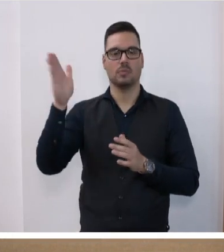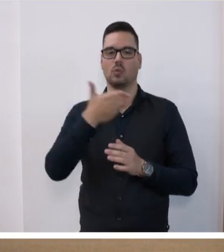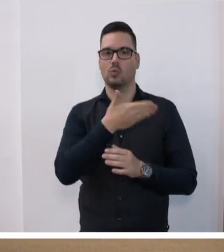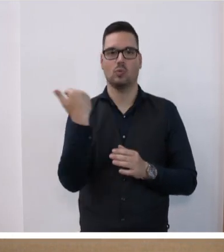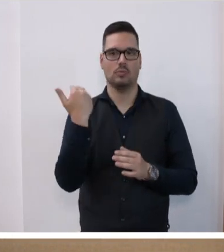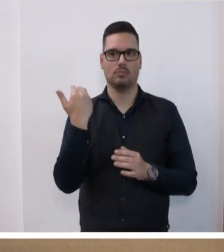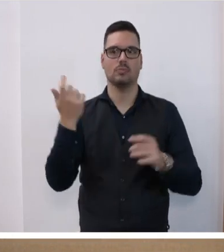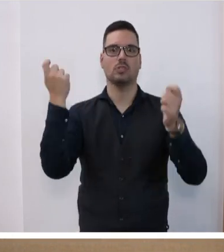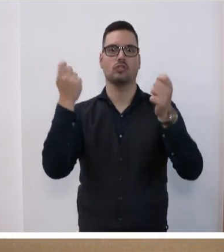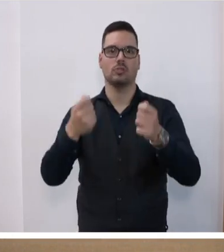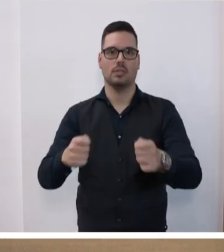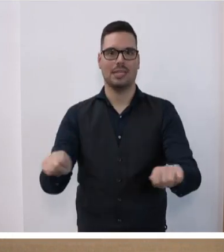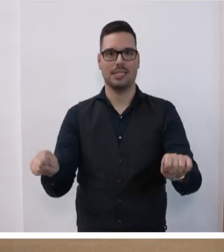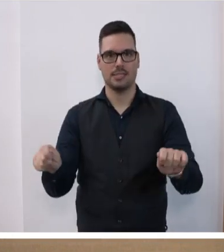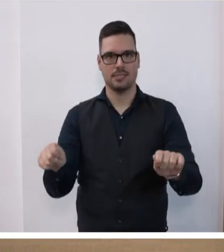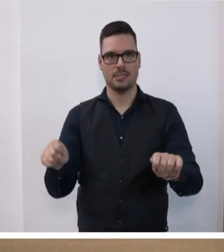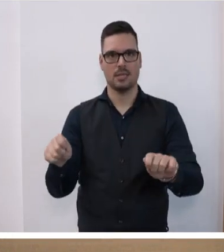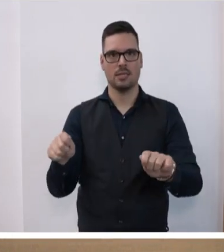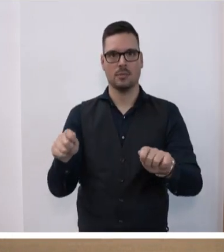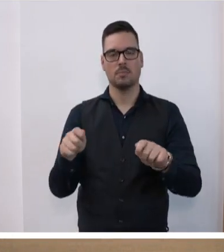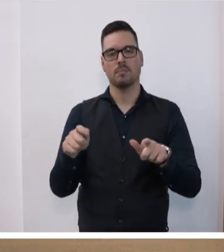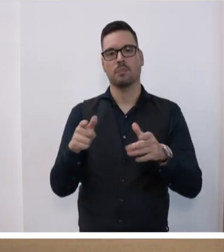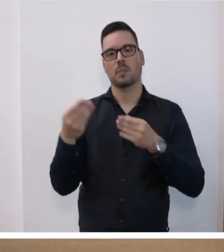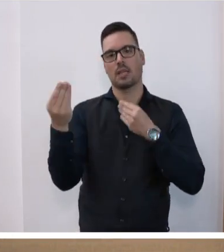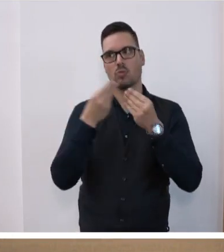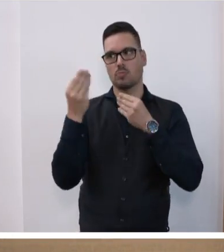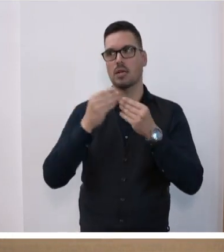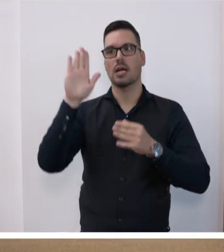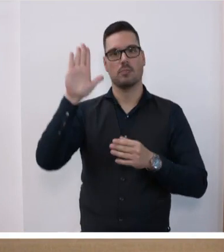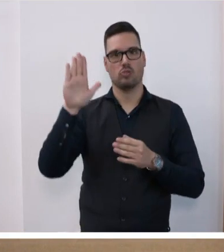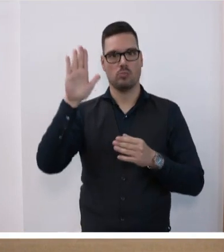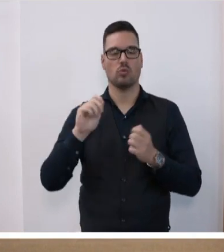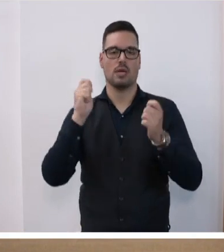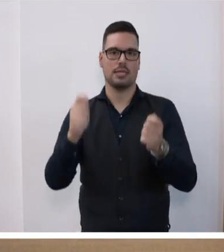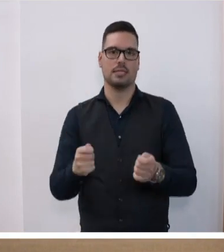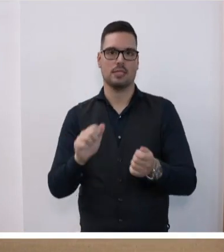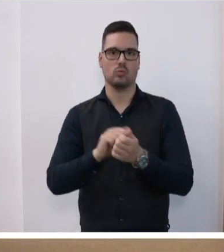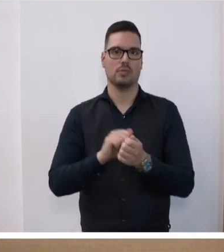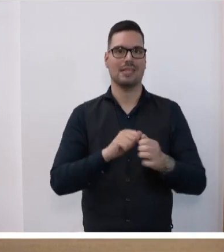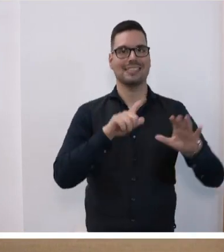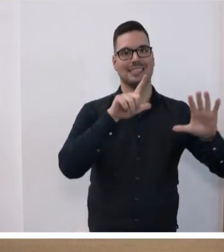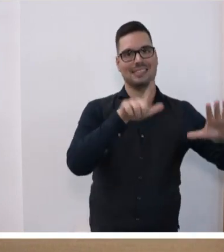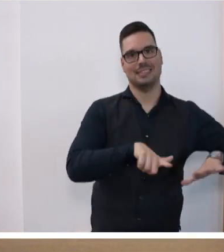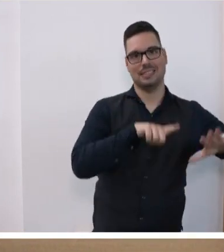eingegangen. Ich schließe die Aussprache. Wir kommen zur Abstimmung über den Antrag Drucksache